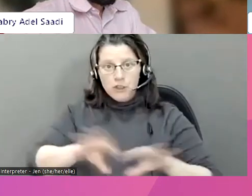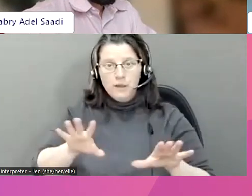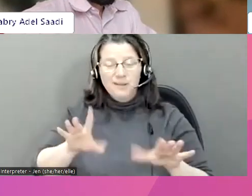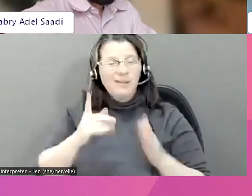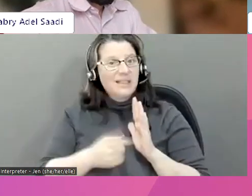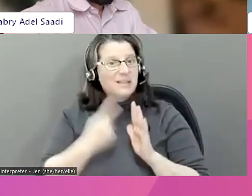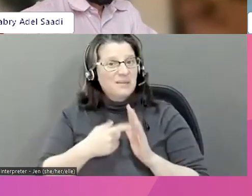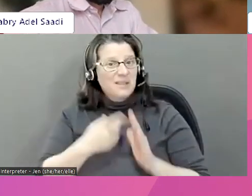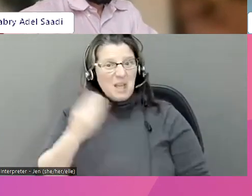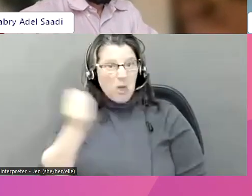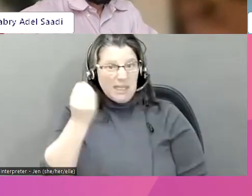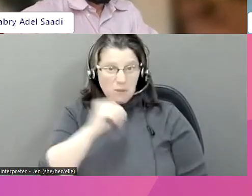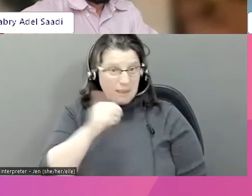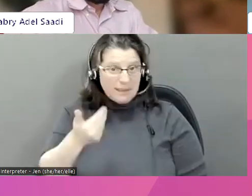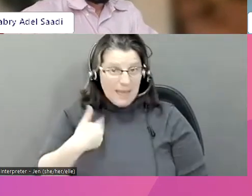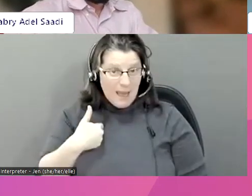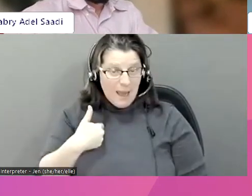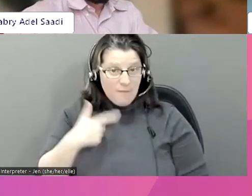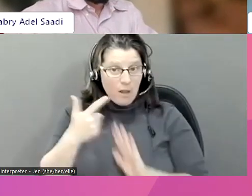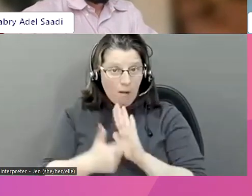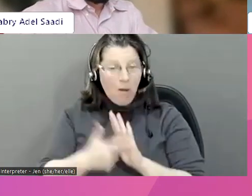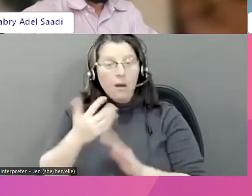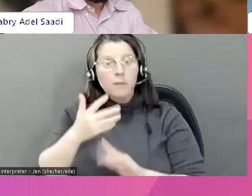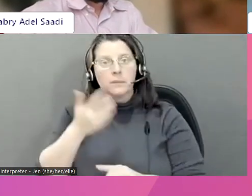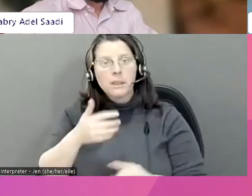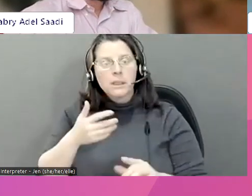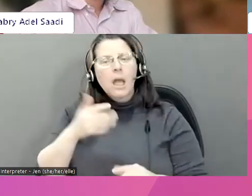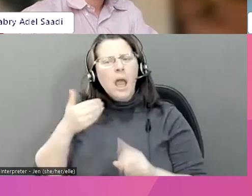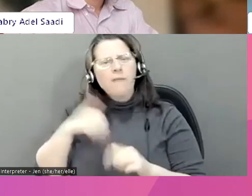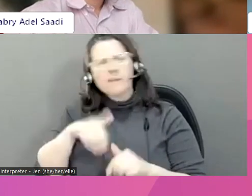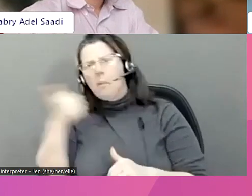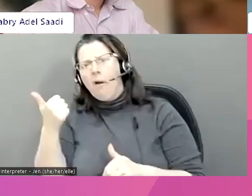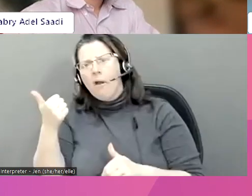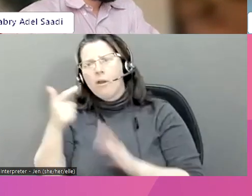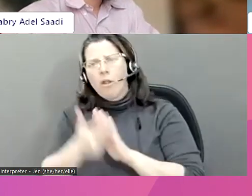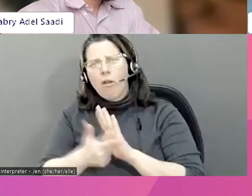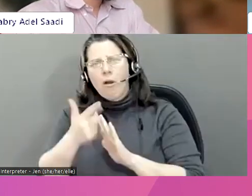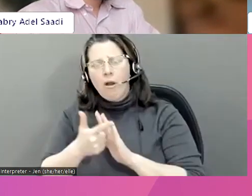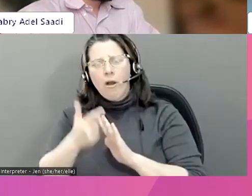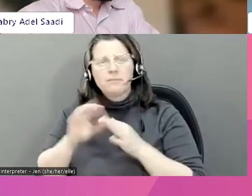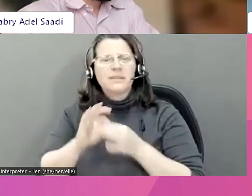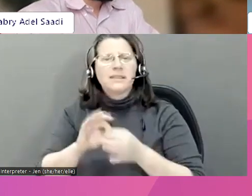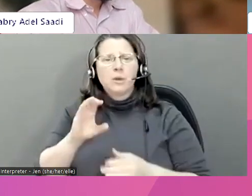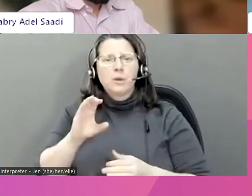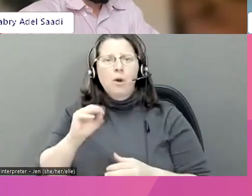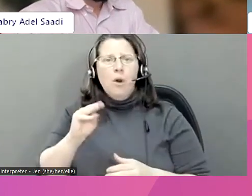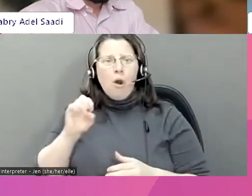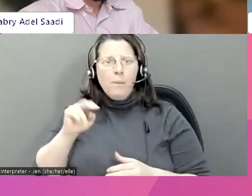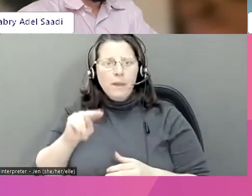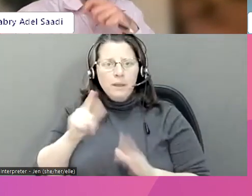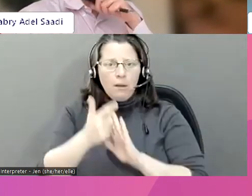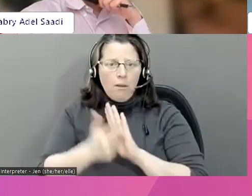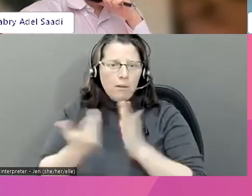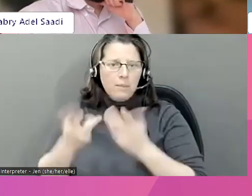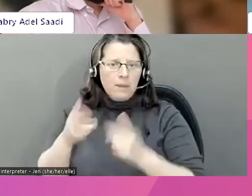province où vous vous trouvez. Par exemple, en Ontario, il n pas de loi précise sur un certain sujet, mais il y aussi la common